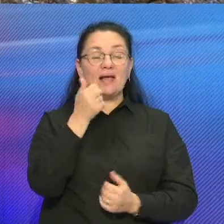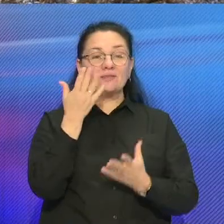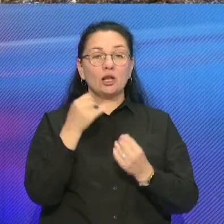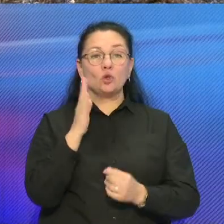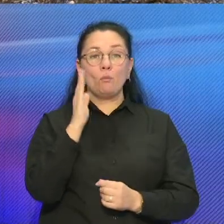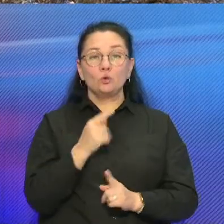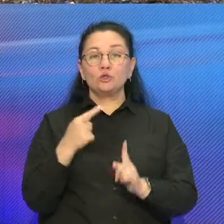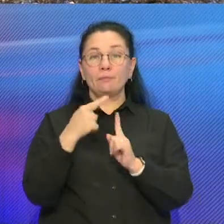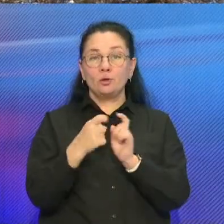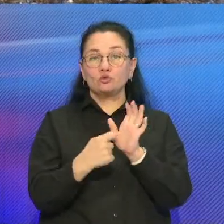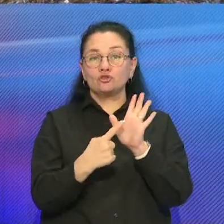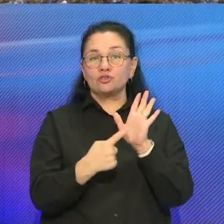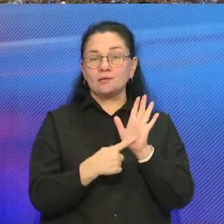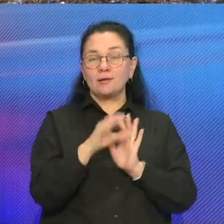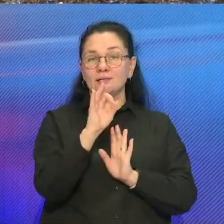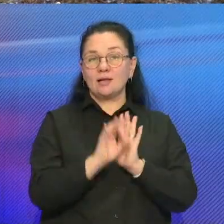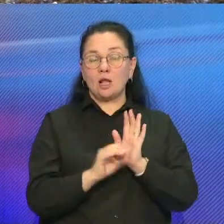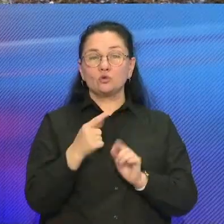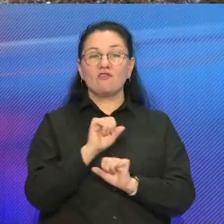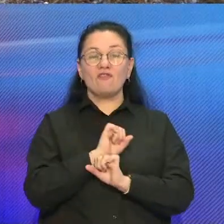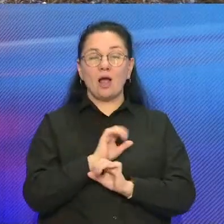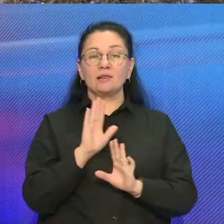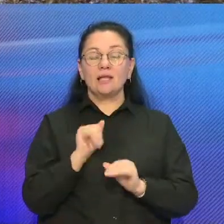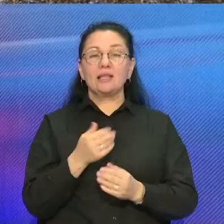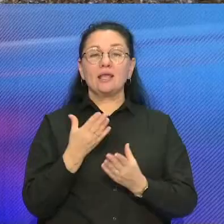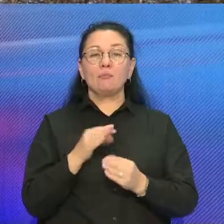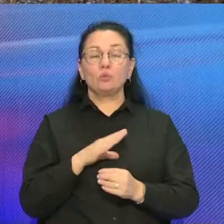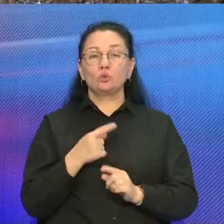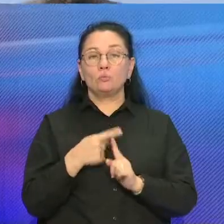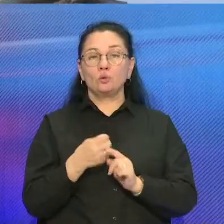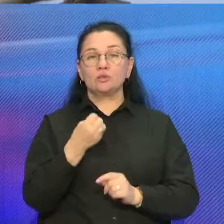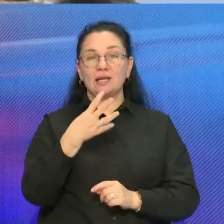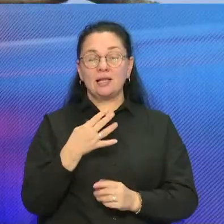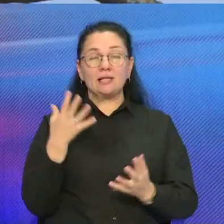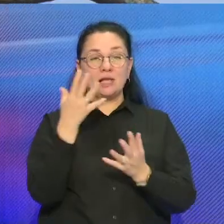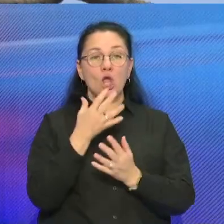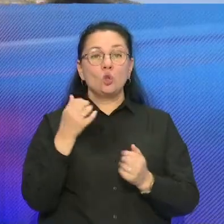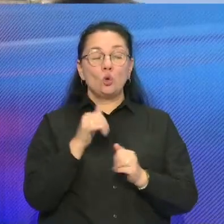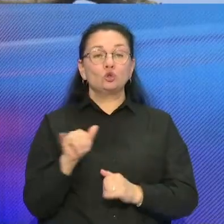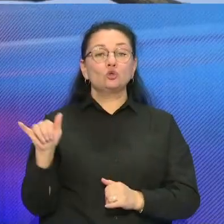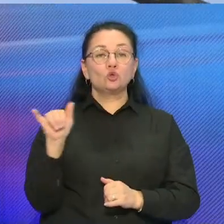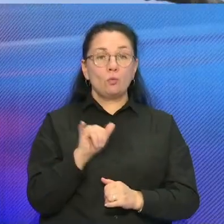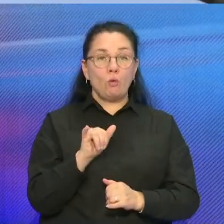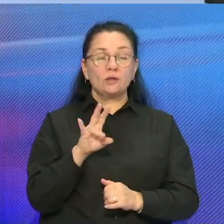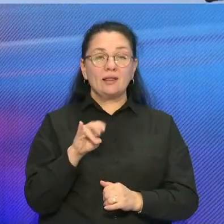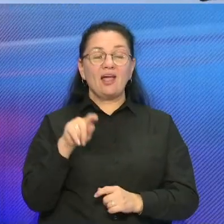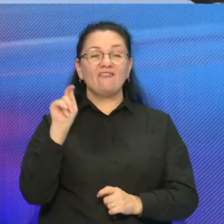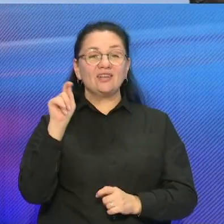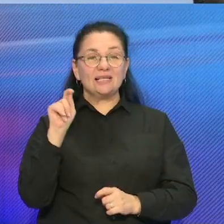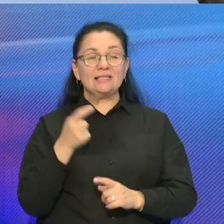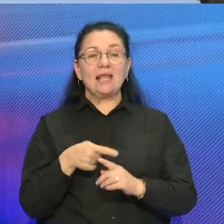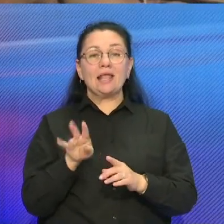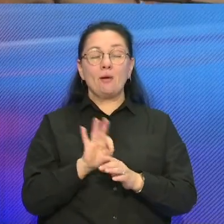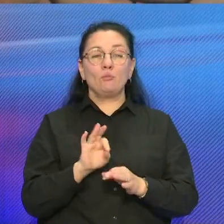16, в выходные прогнозуются не больше за плюс 13. У ночи с субботы на неделю местами по в области